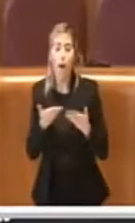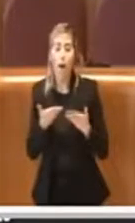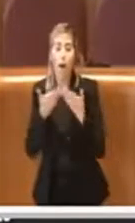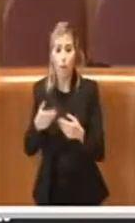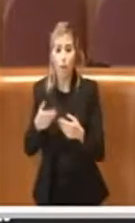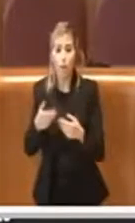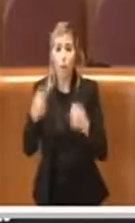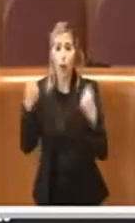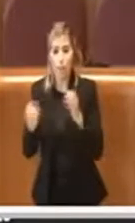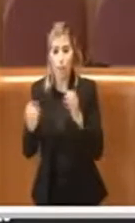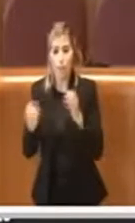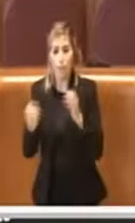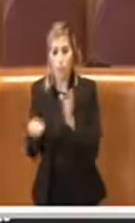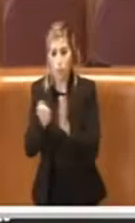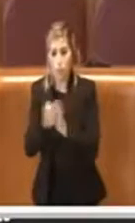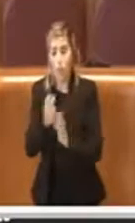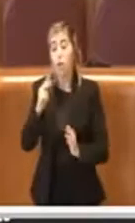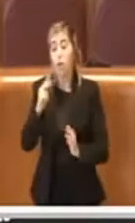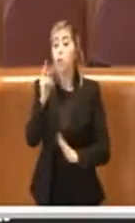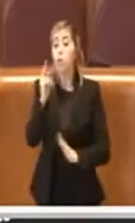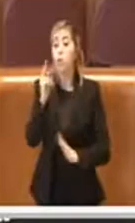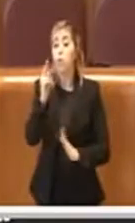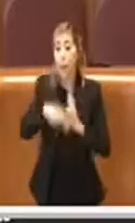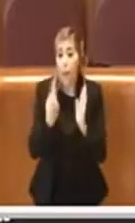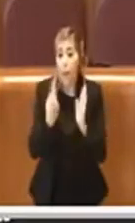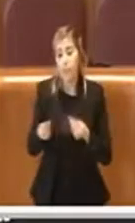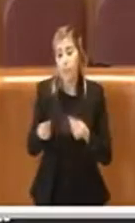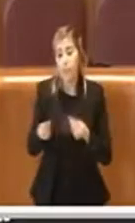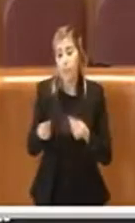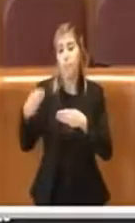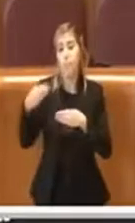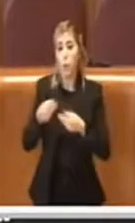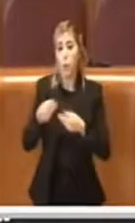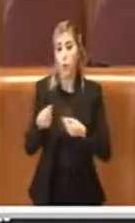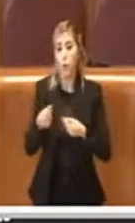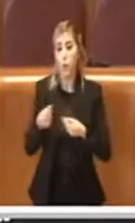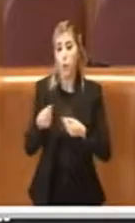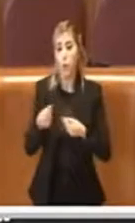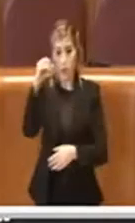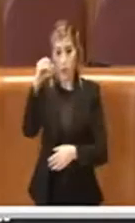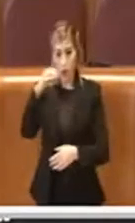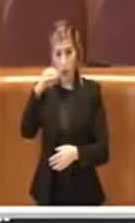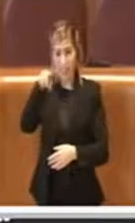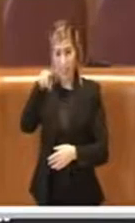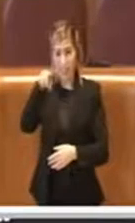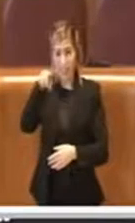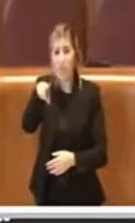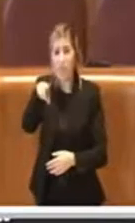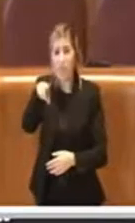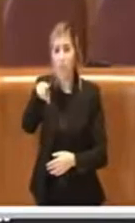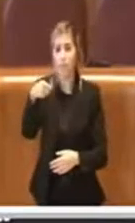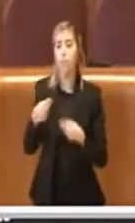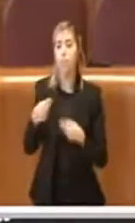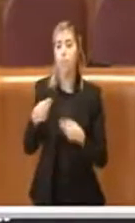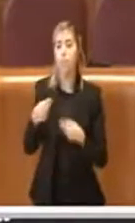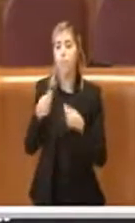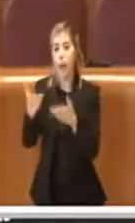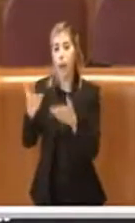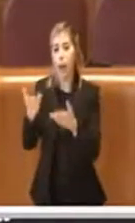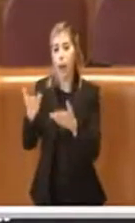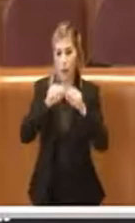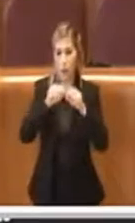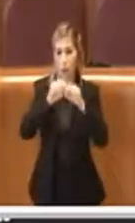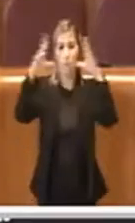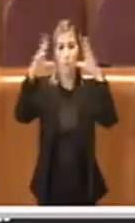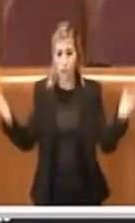aggiungono due mesi al periodo delle OSP, che in questo periodo di pandemia ancora in corso evidentemente sembra un atto